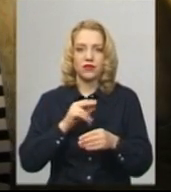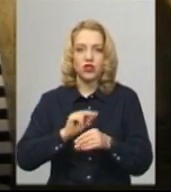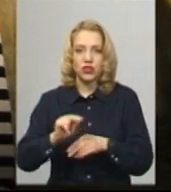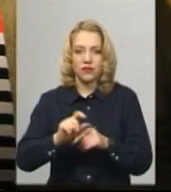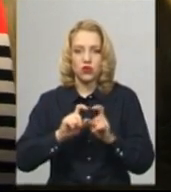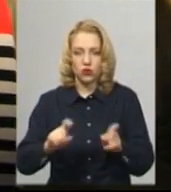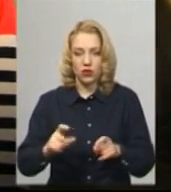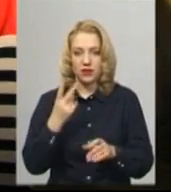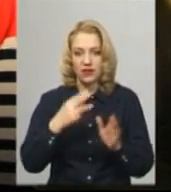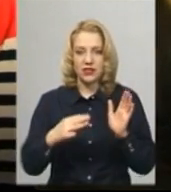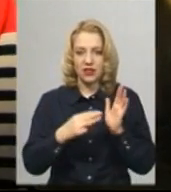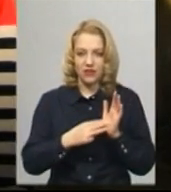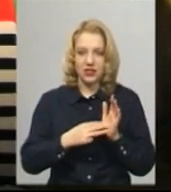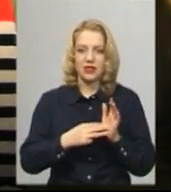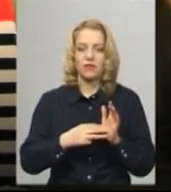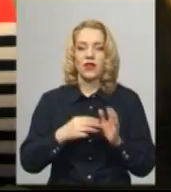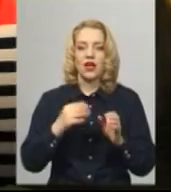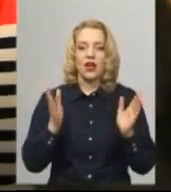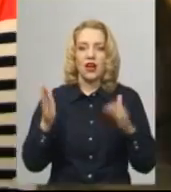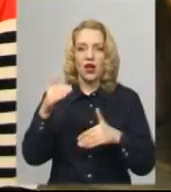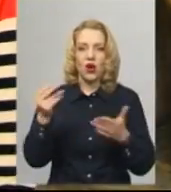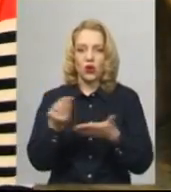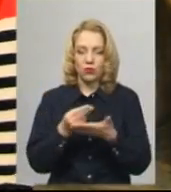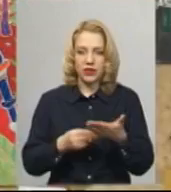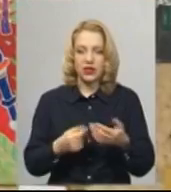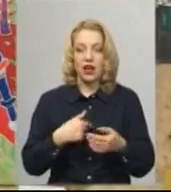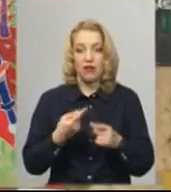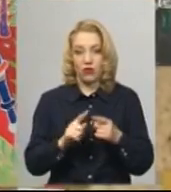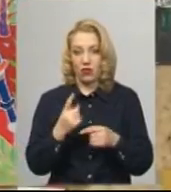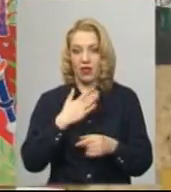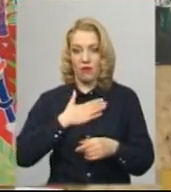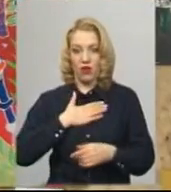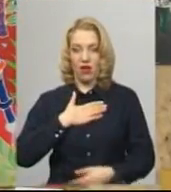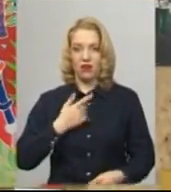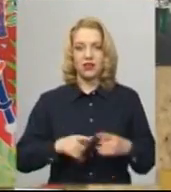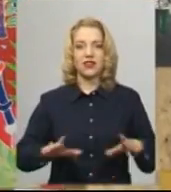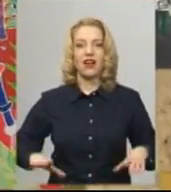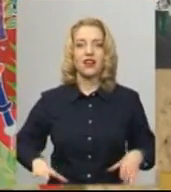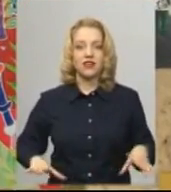з них одна моя, всередині. Це кінь.